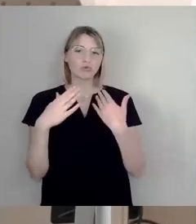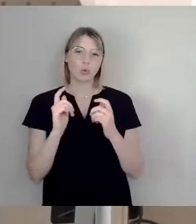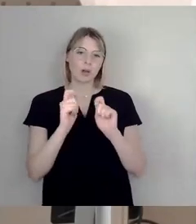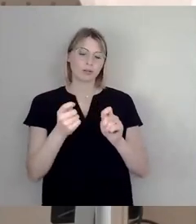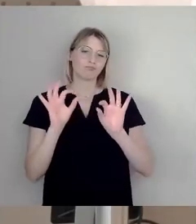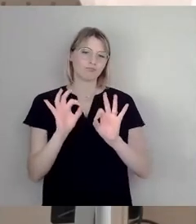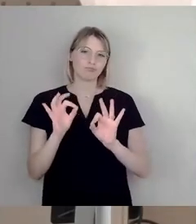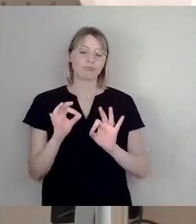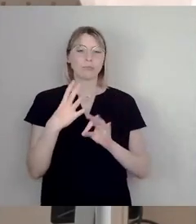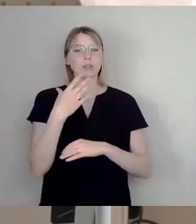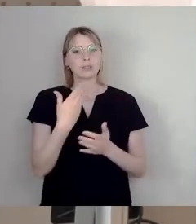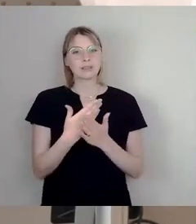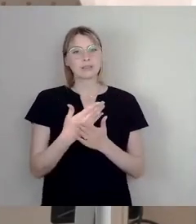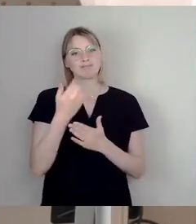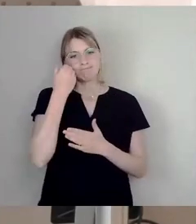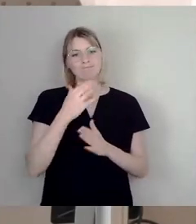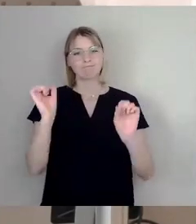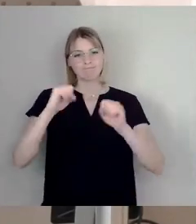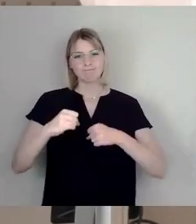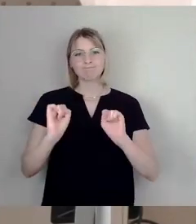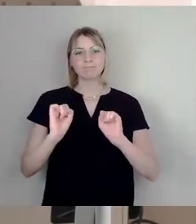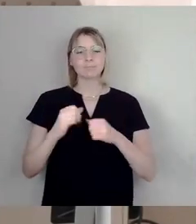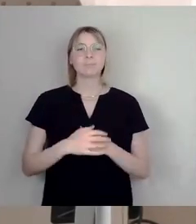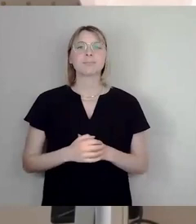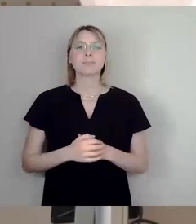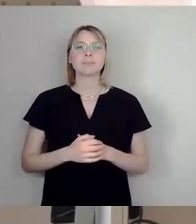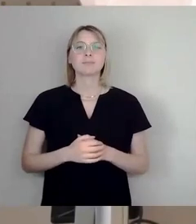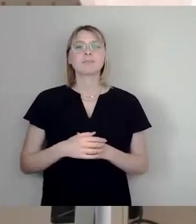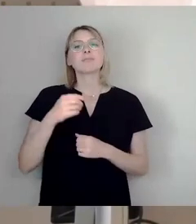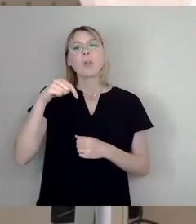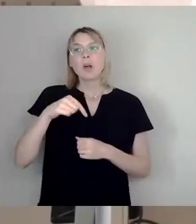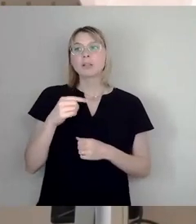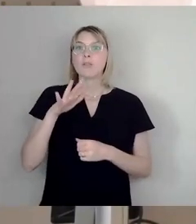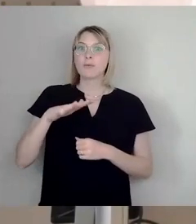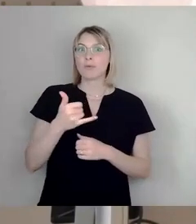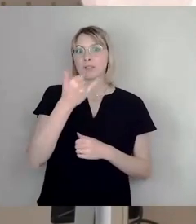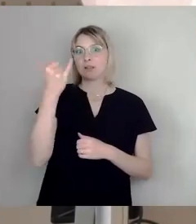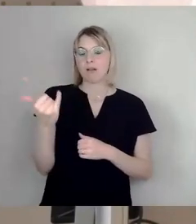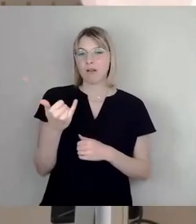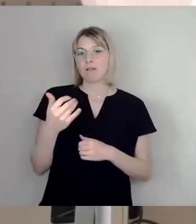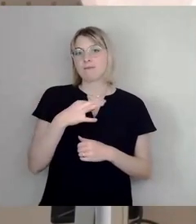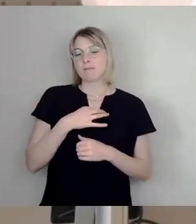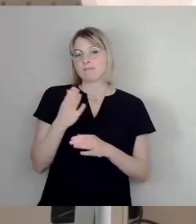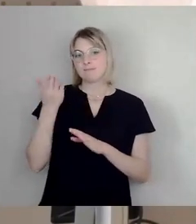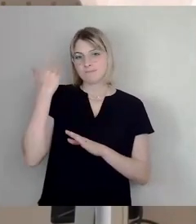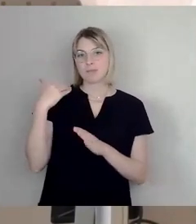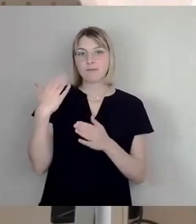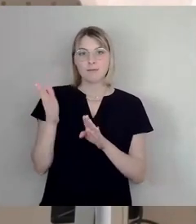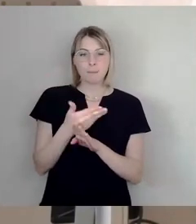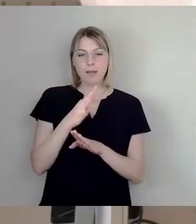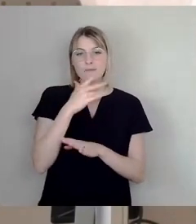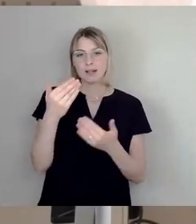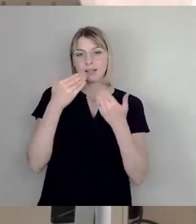versehen können. Gestatten Sie mir, heute nach 15 Jahren auch noch ein letztes persönliches Wort zu sagen. Vielen Dank an meine Fraktion für die